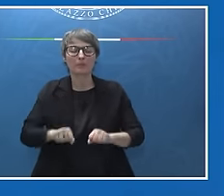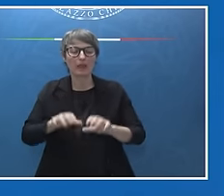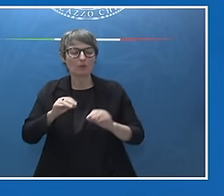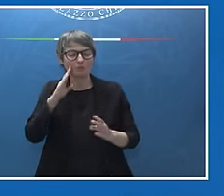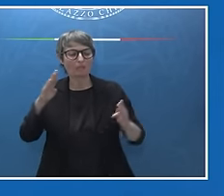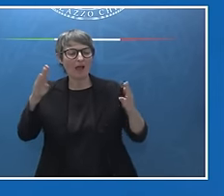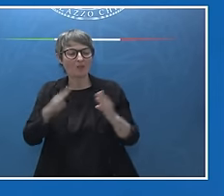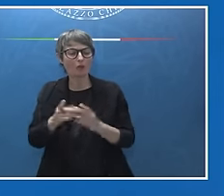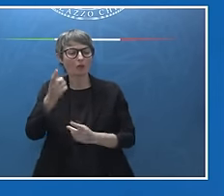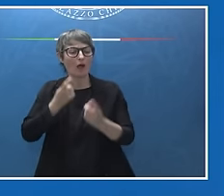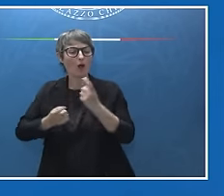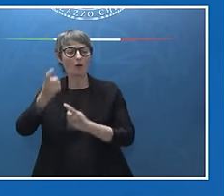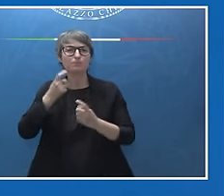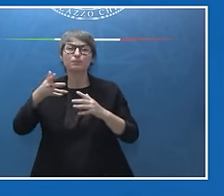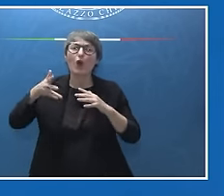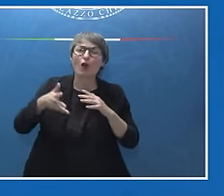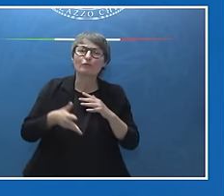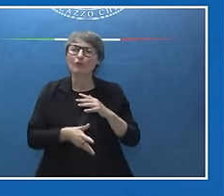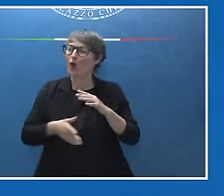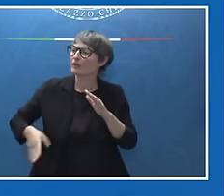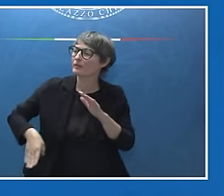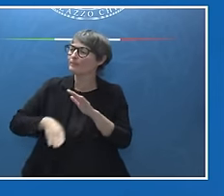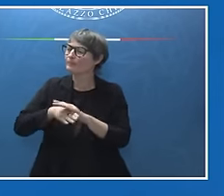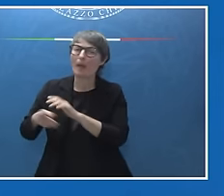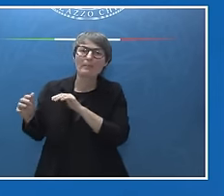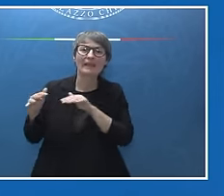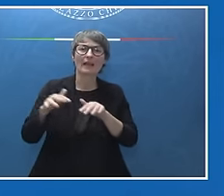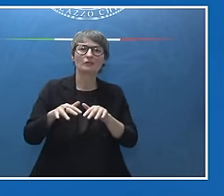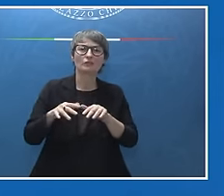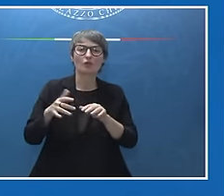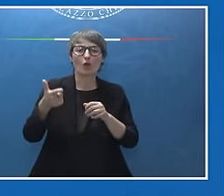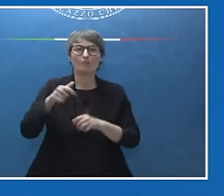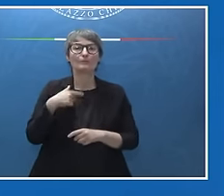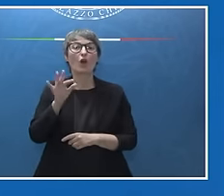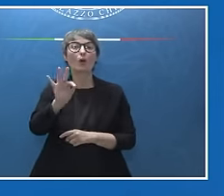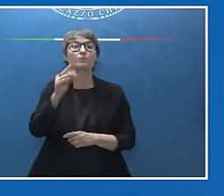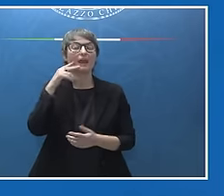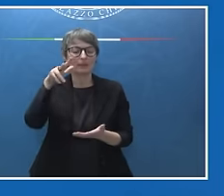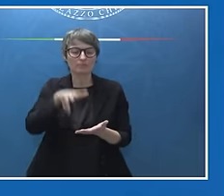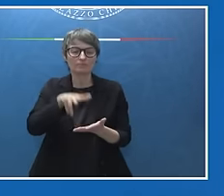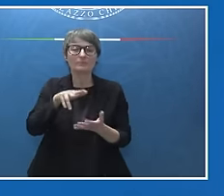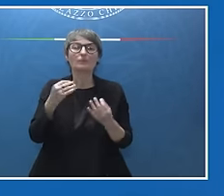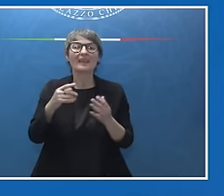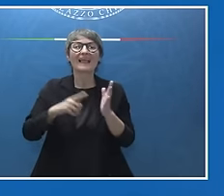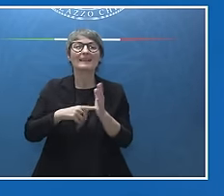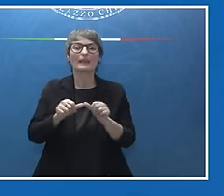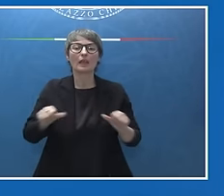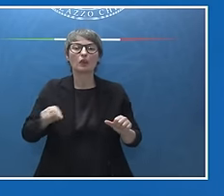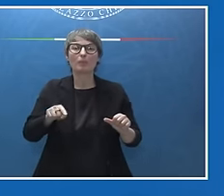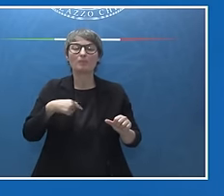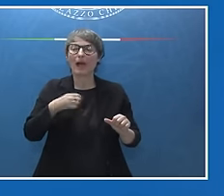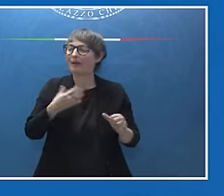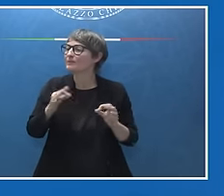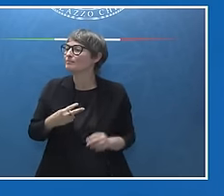migrazione per garantire quello che secondo noi è il primo dei diritti che va garantito, è il diritto a non dover emigrare, a non dover lasciare,